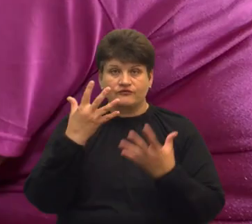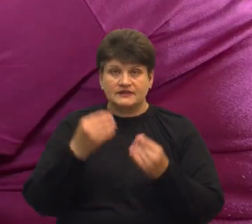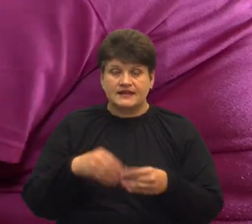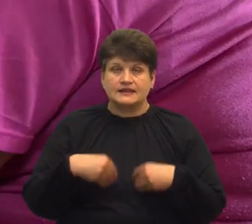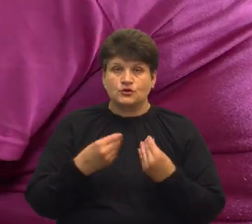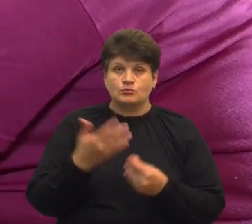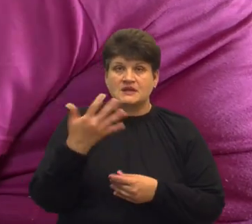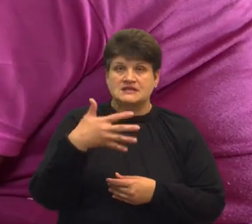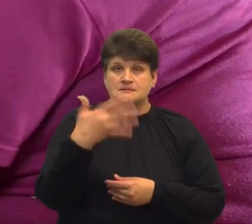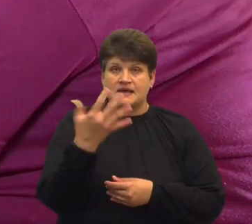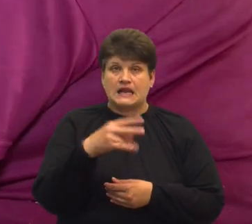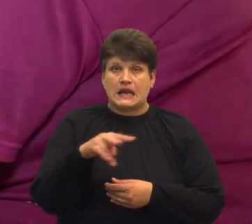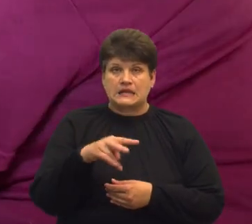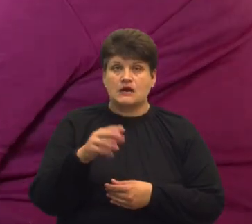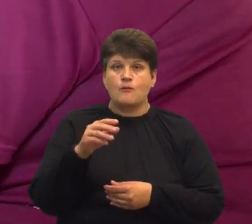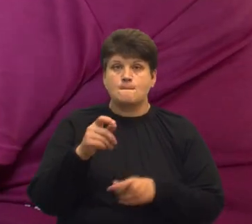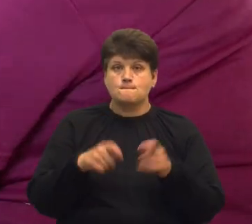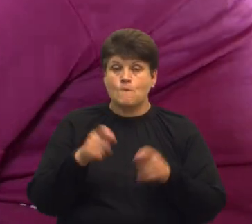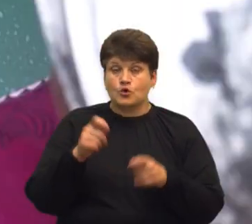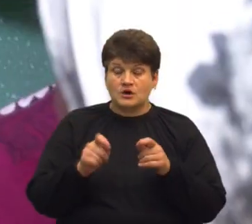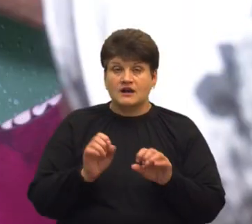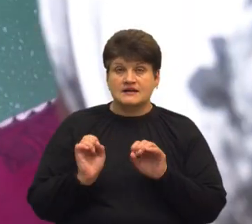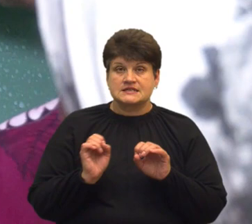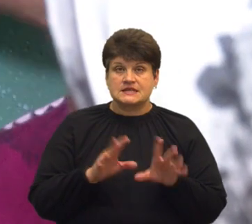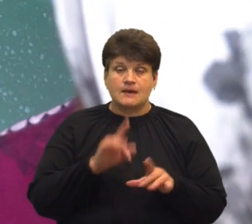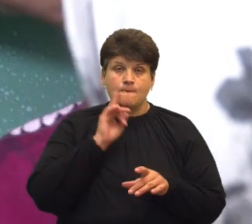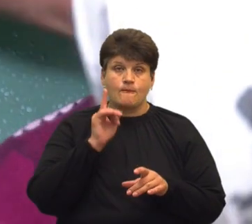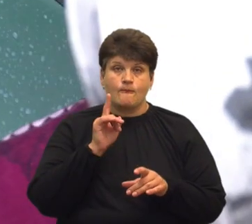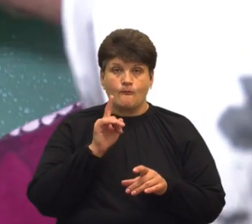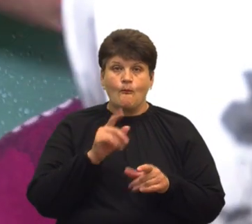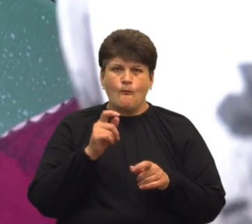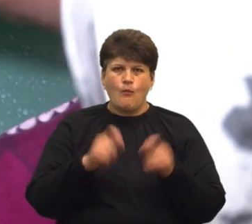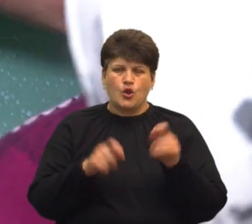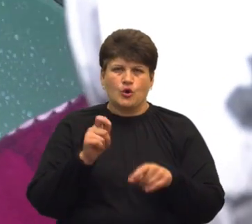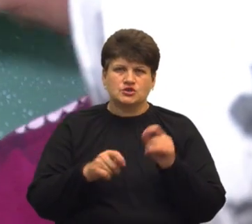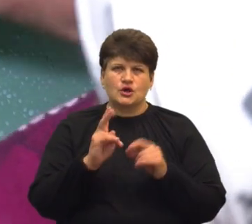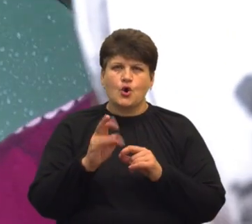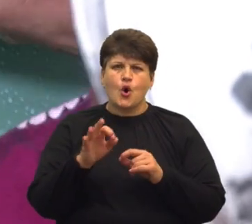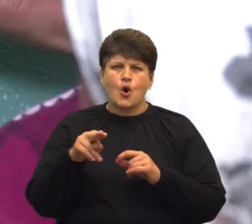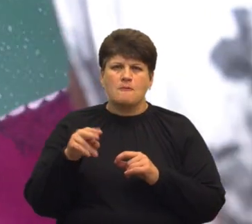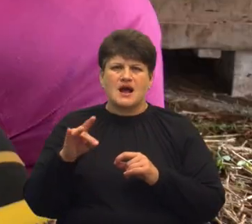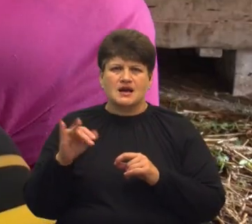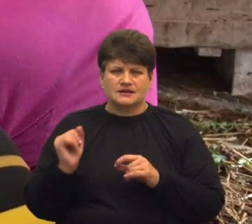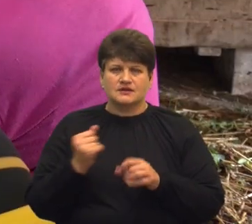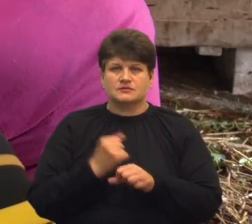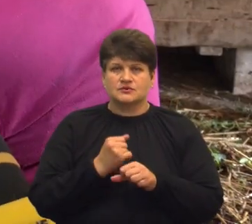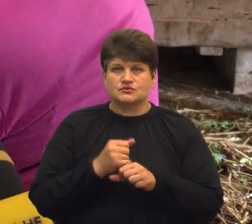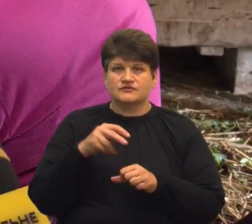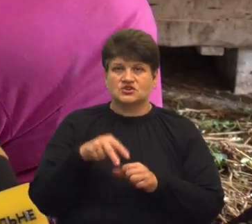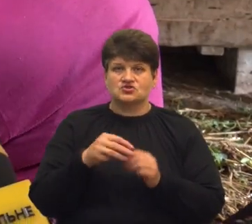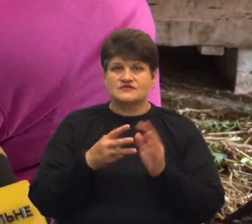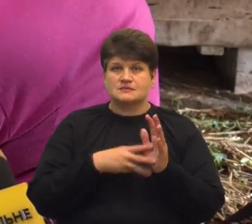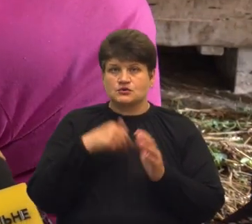літрів молока. Його жінка здає молочний кооператив, який у селі працює з 2018 року. Здаємо